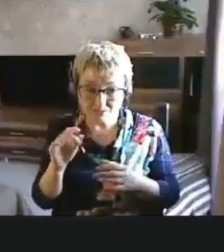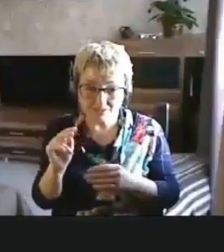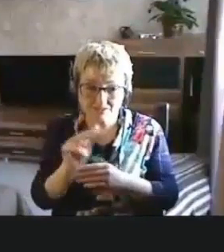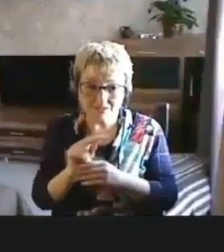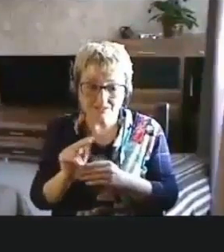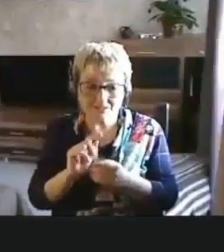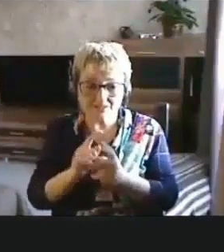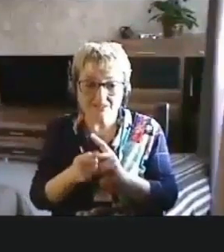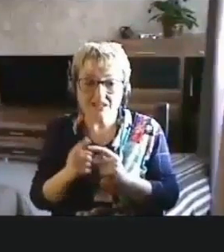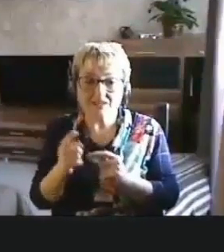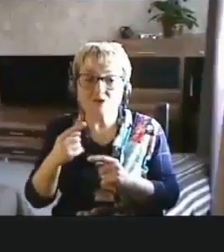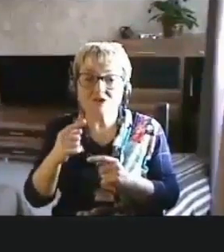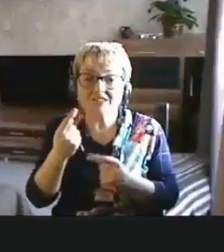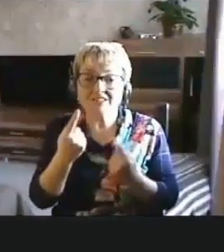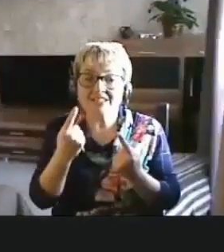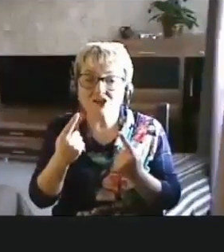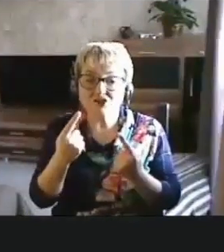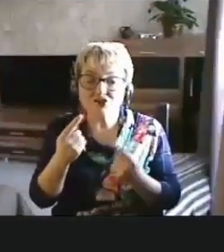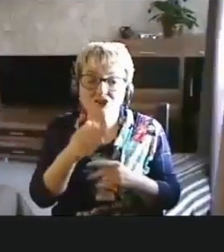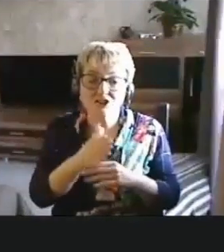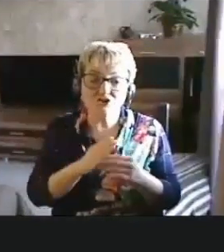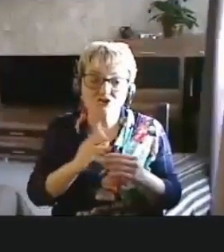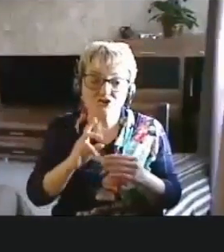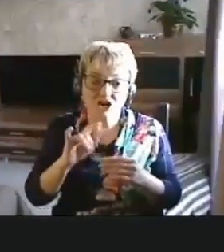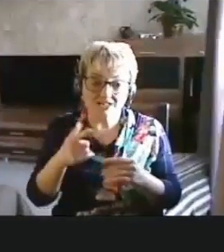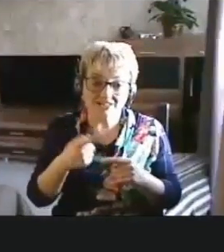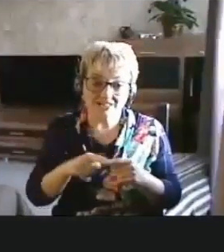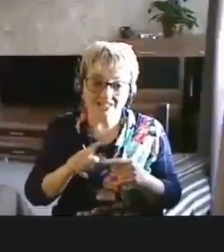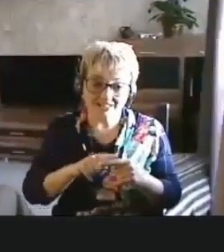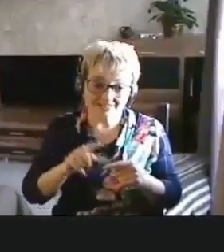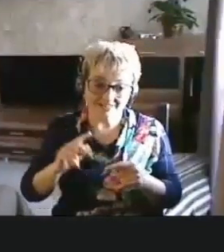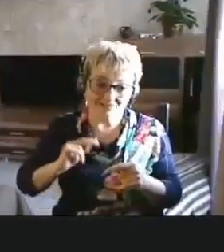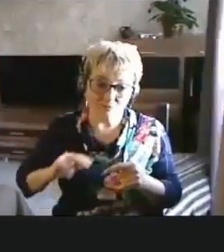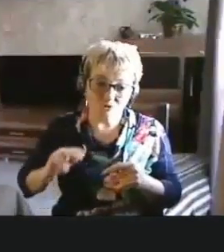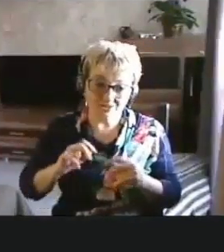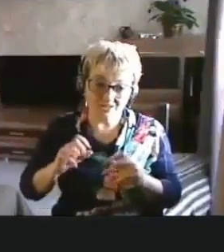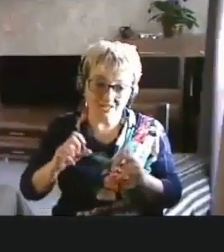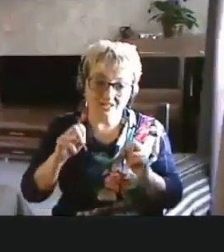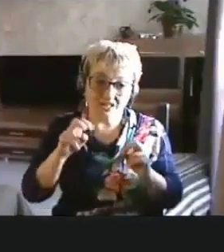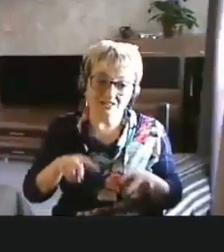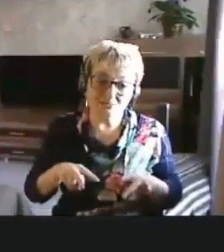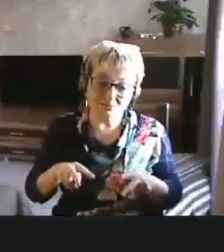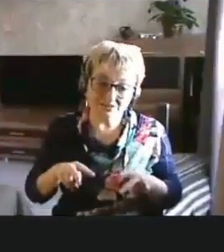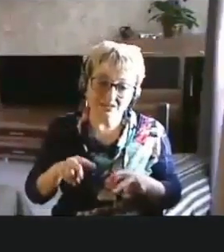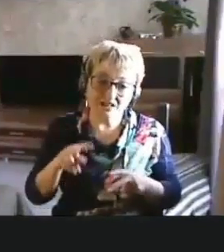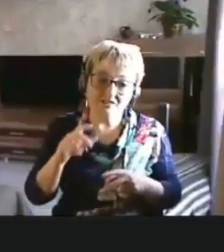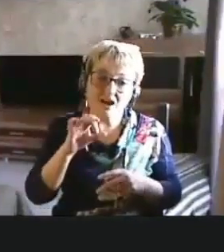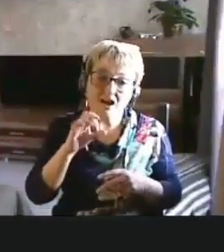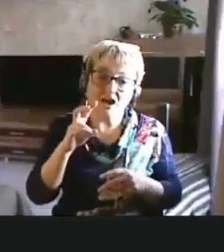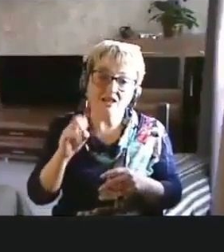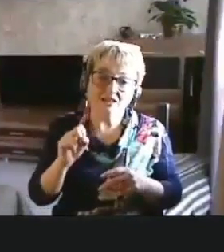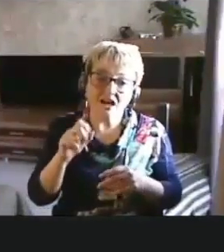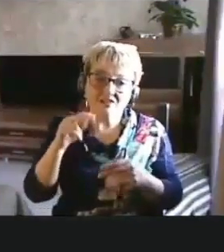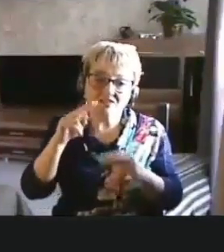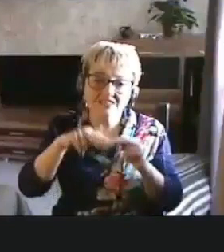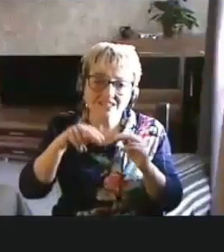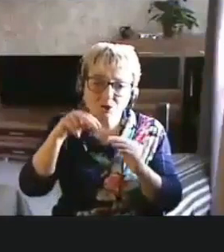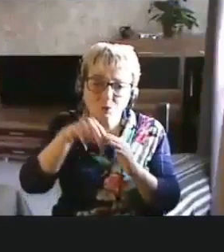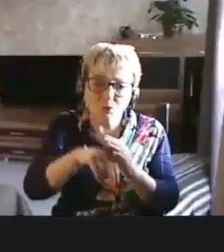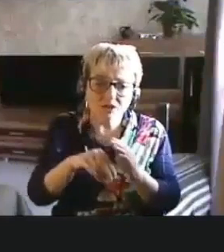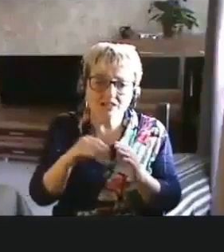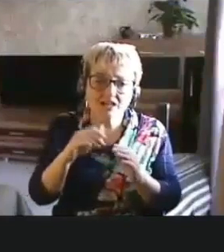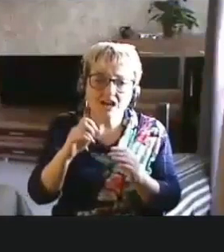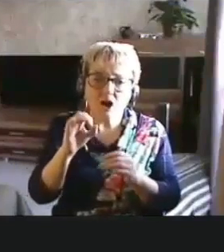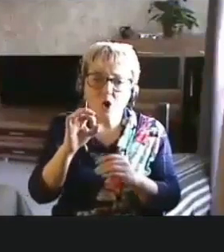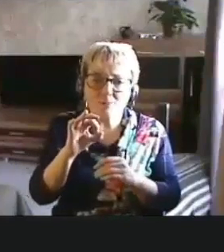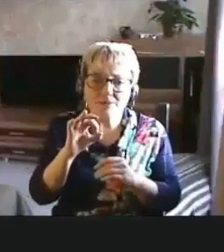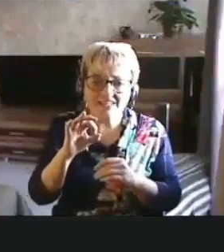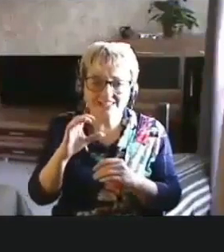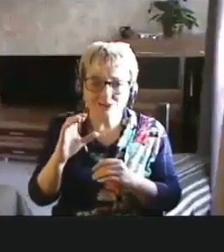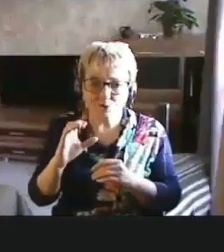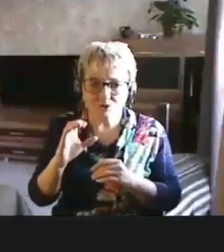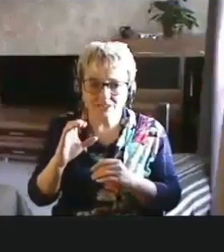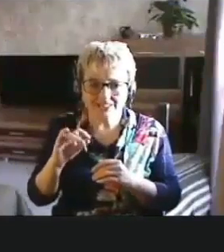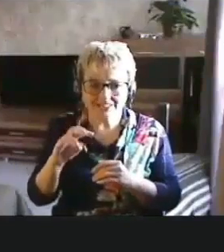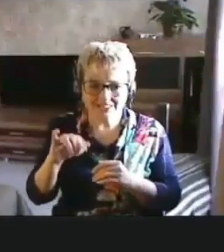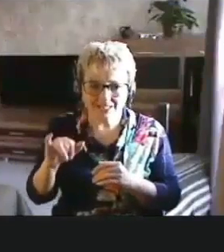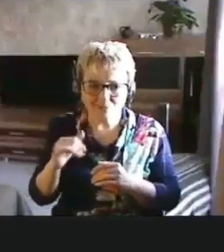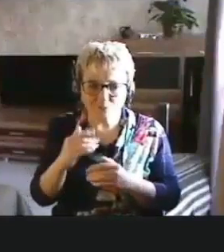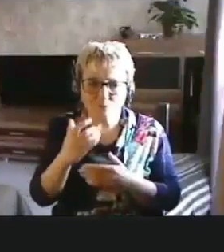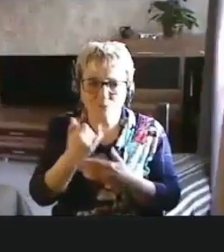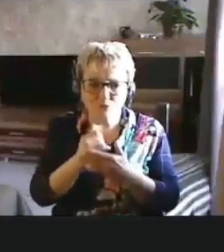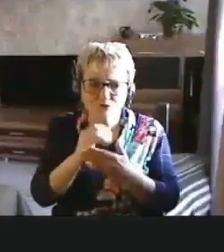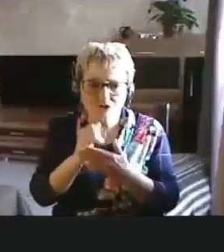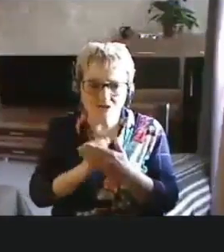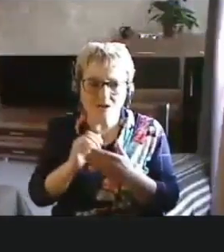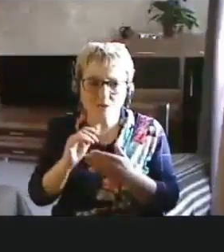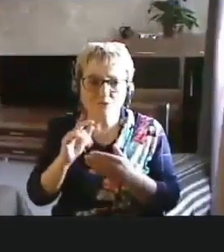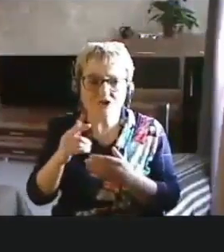Причем значительная часть этого функционала специального, она встроена в операционные системы уже по умолчанию.